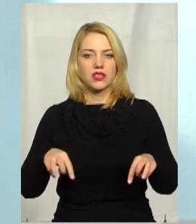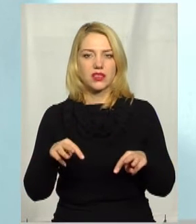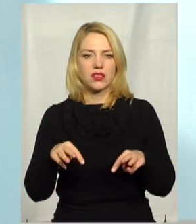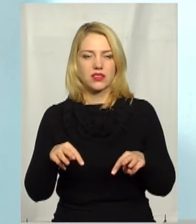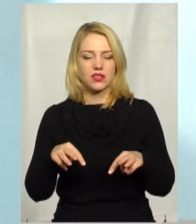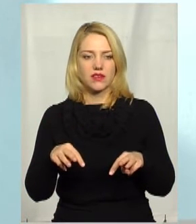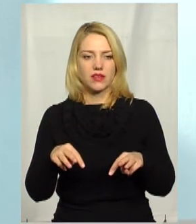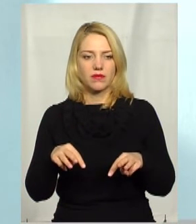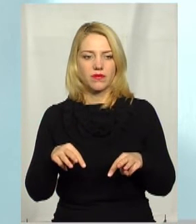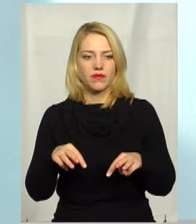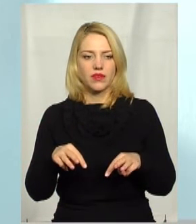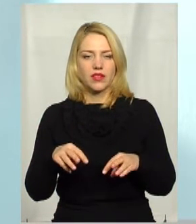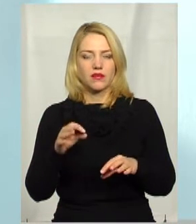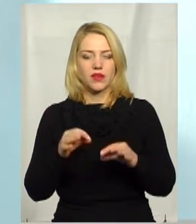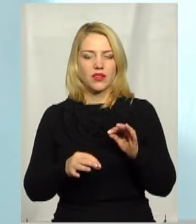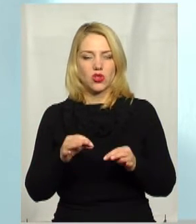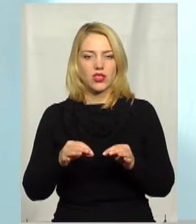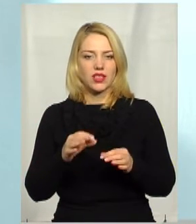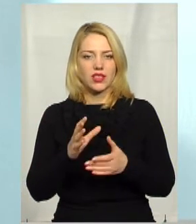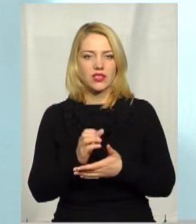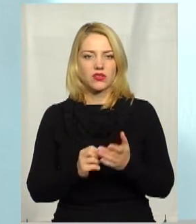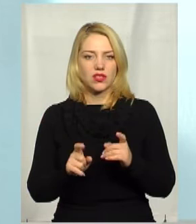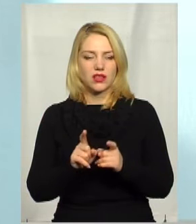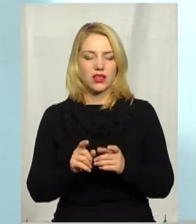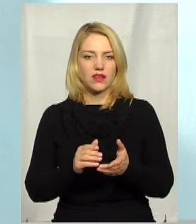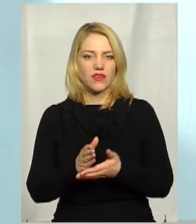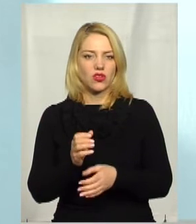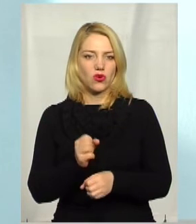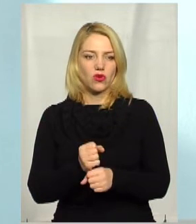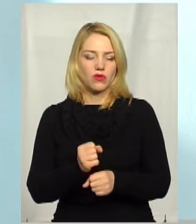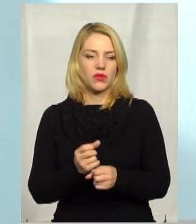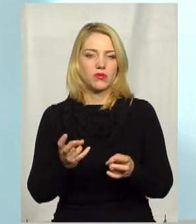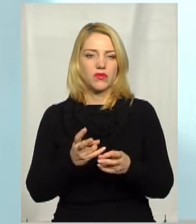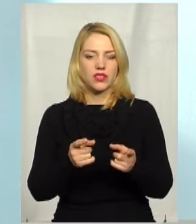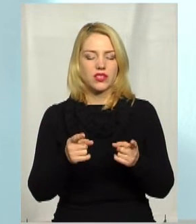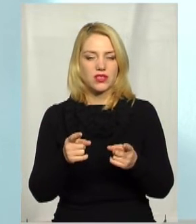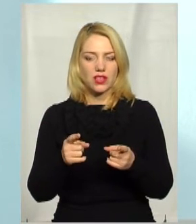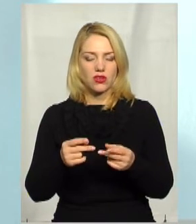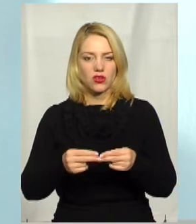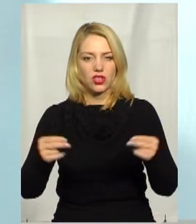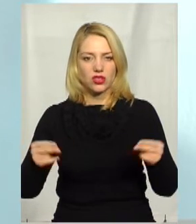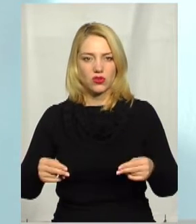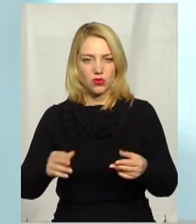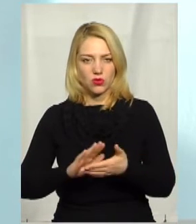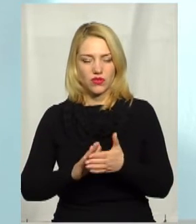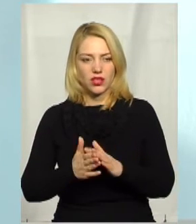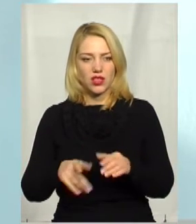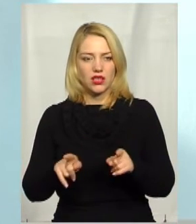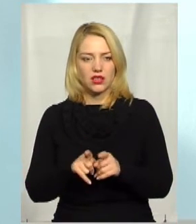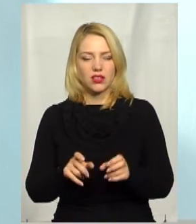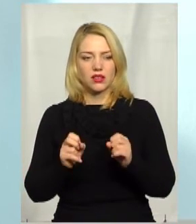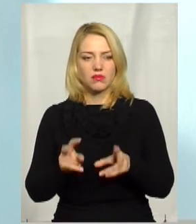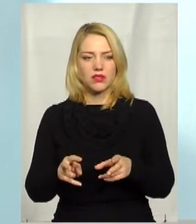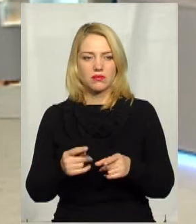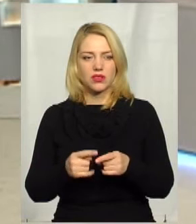екології та природних ресурсів, на такий вид робіт. Повинні заключати договір і такі небезпечні